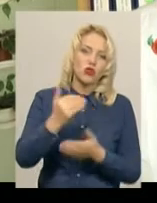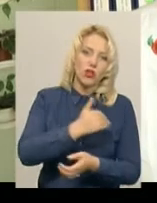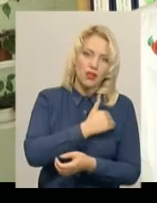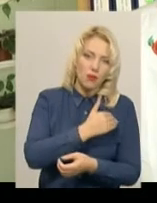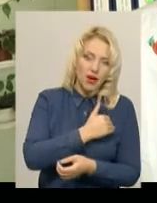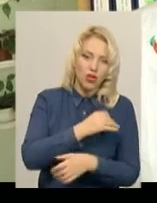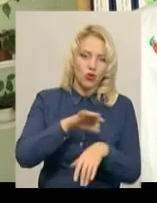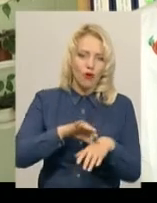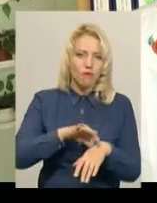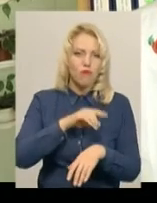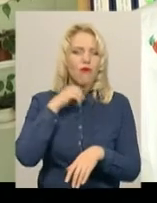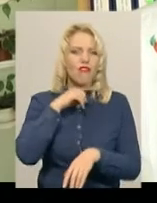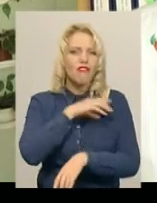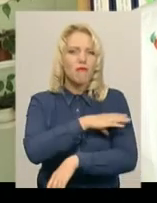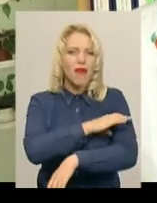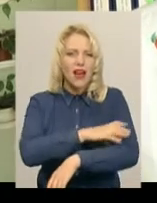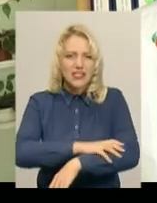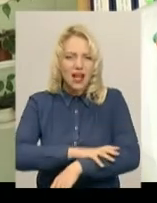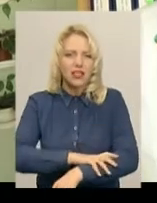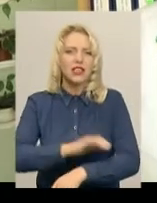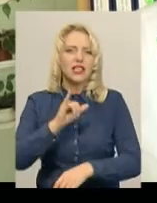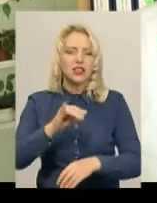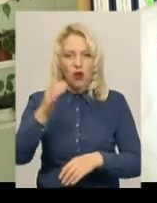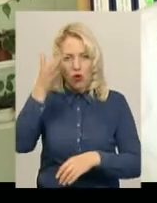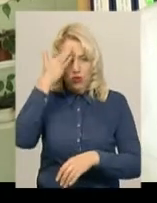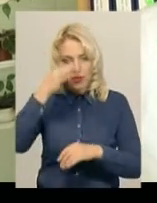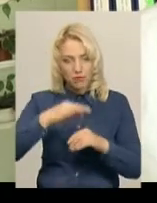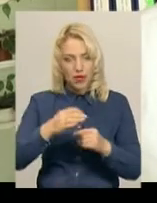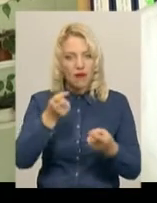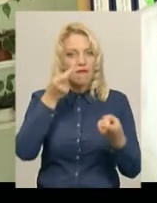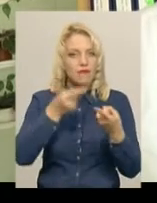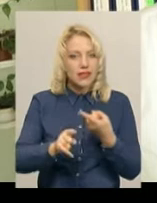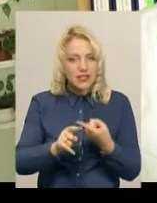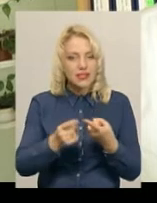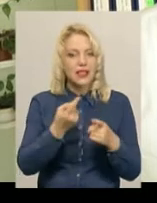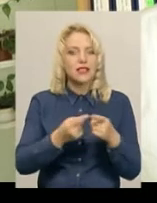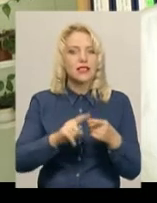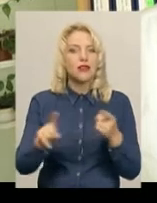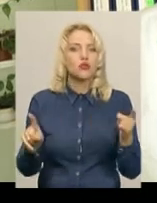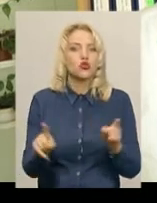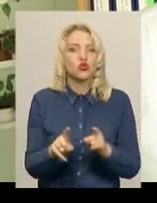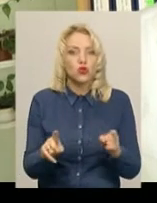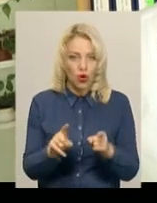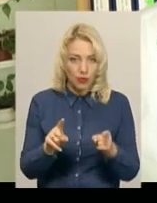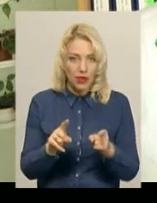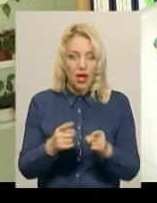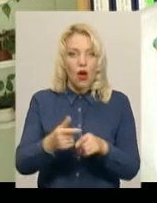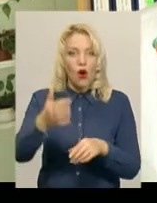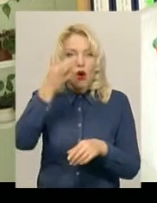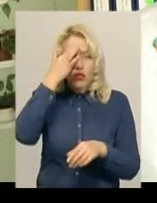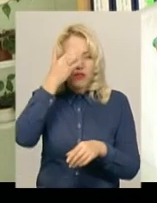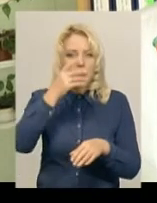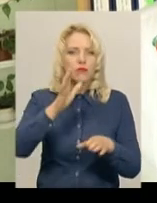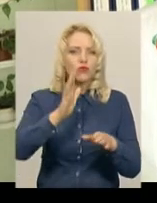це болі в м'язах, це головний біль. Але відрізняється він тим, що головний біль, він буде